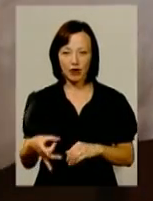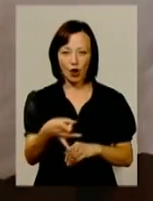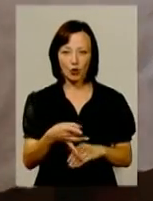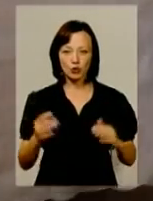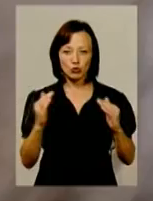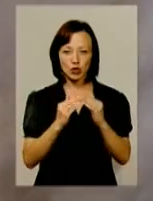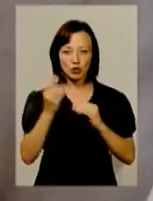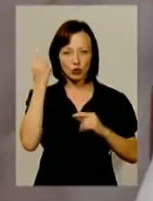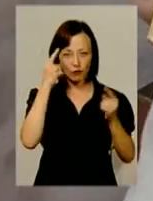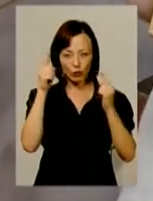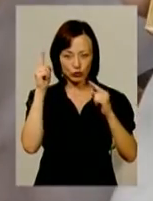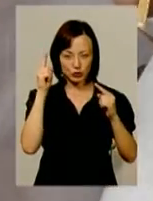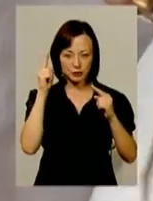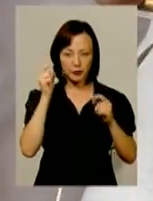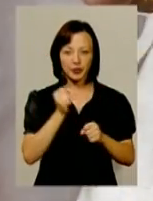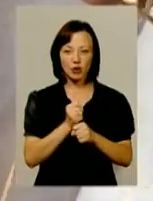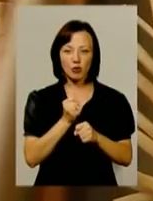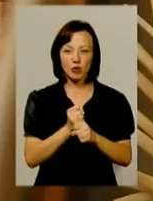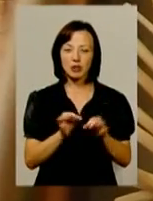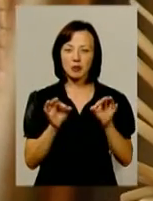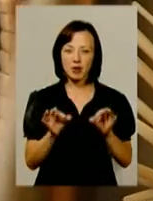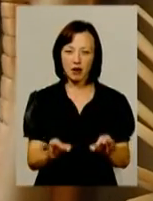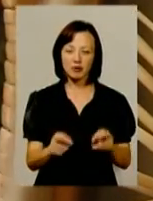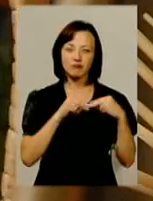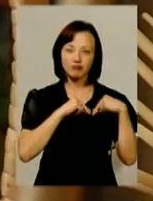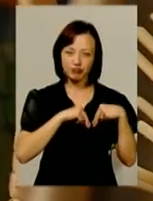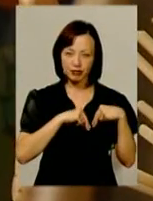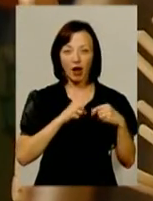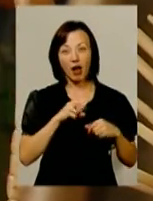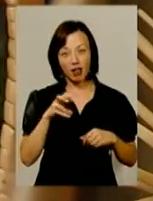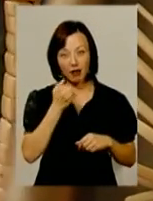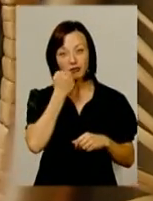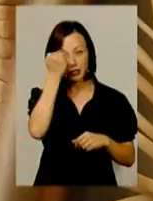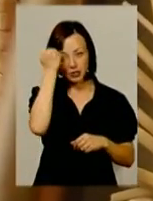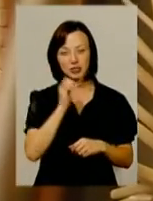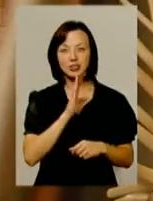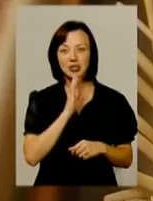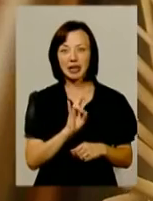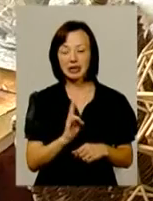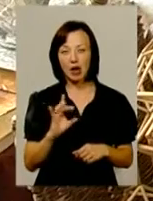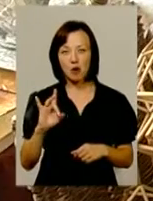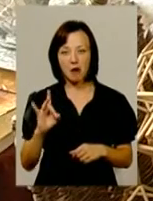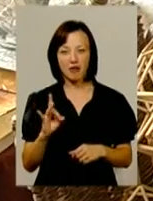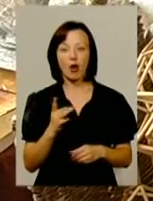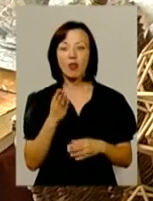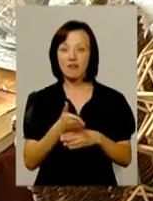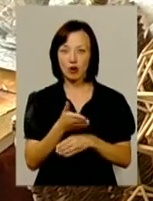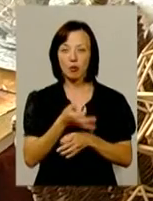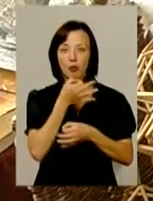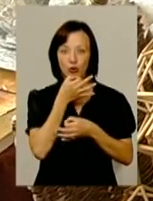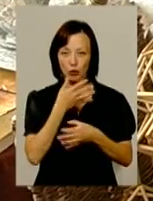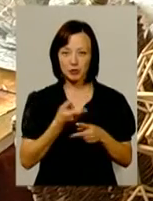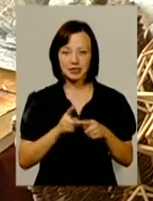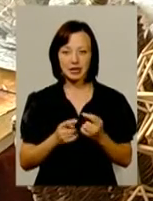будинку творчості школяра. Робота ця, щоправда, трудоємна, але й вдячна. Надія Романівна зізнається, коли вироби подобаються людям,